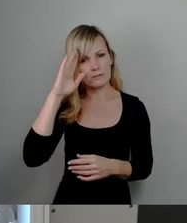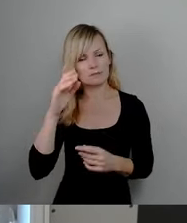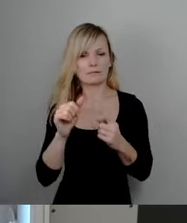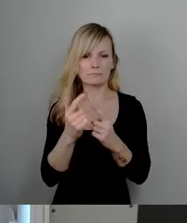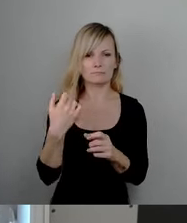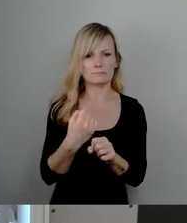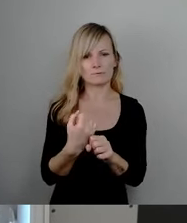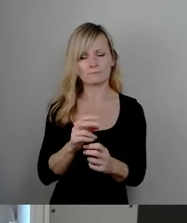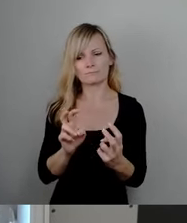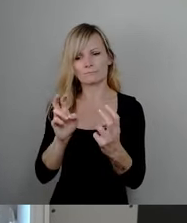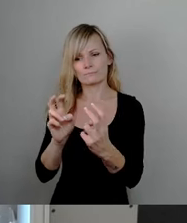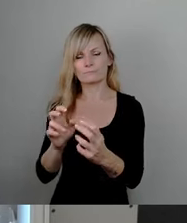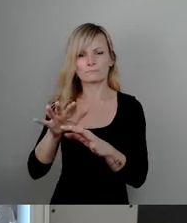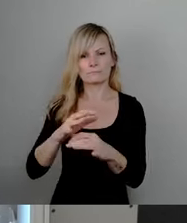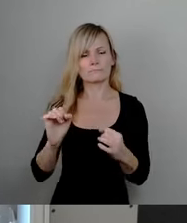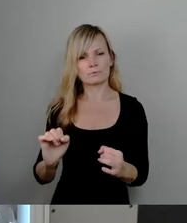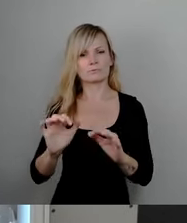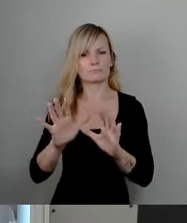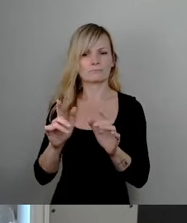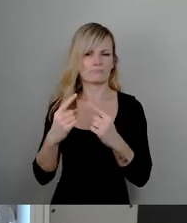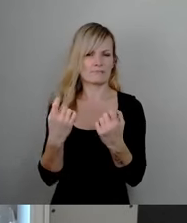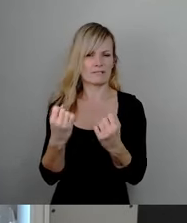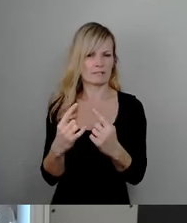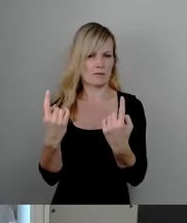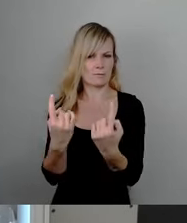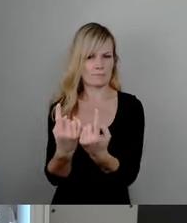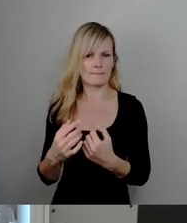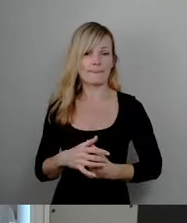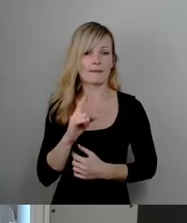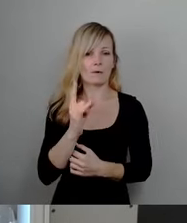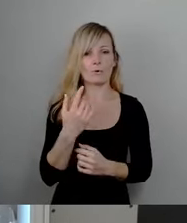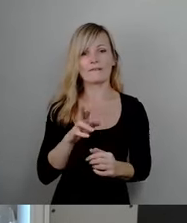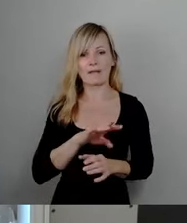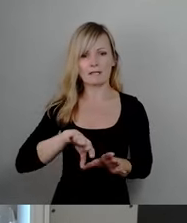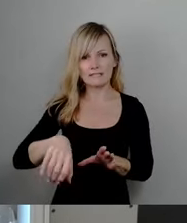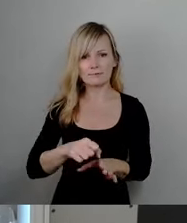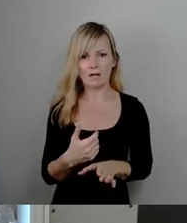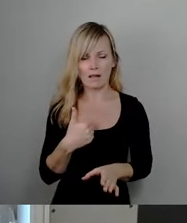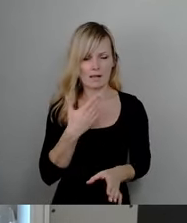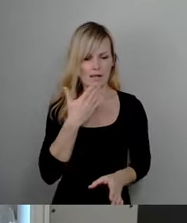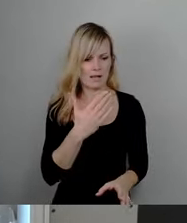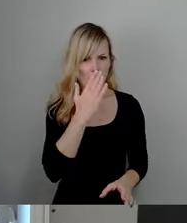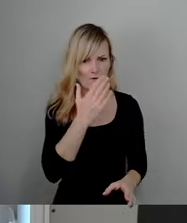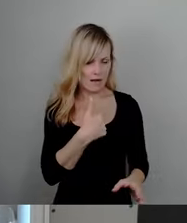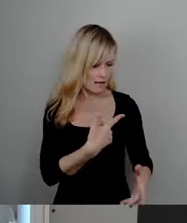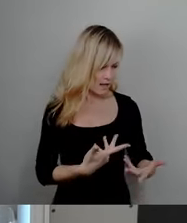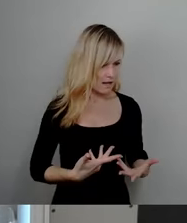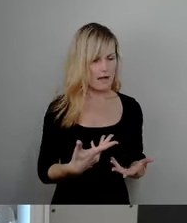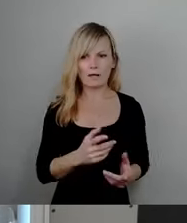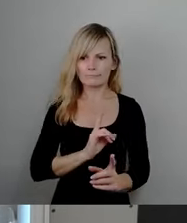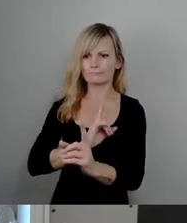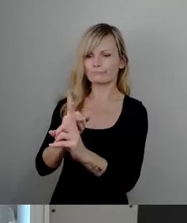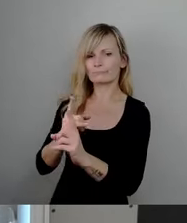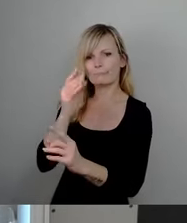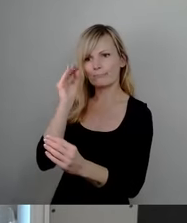Möglichkeit zu geben, dort Anzeige zu erstatten. Ich will dann insbesondere noch